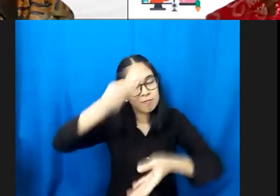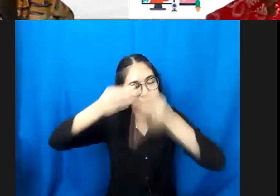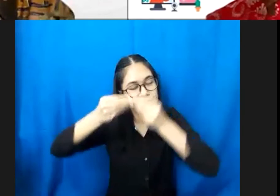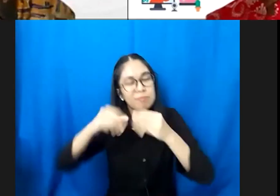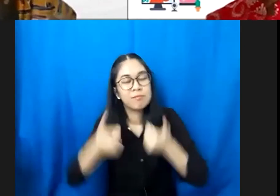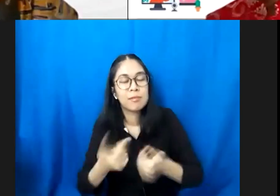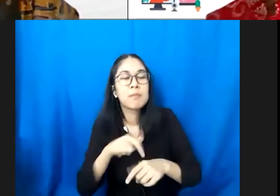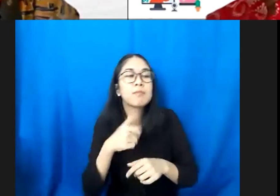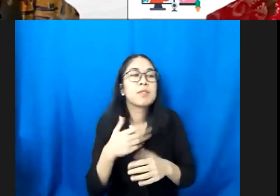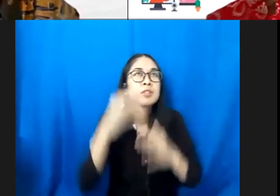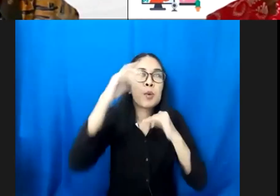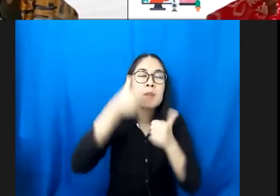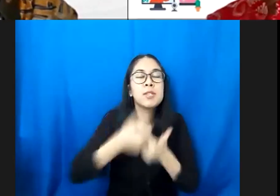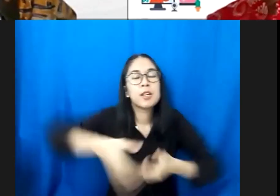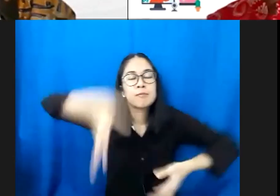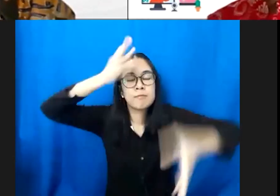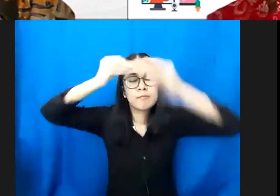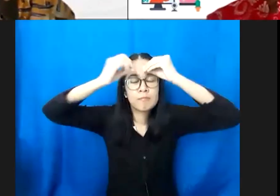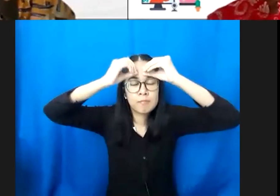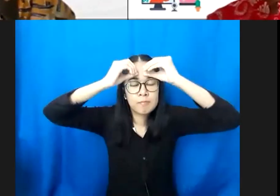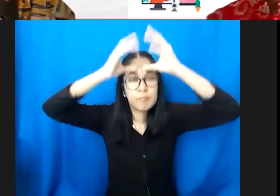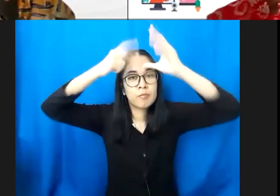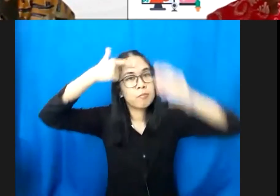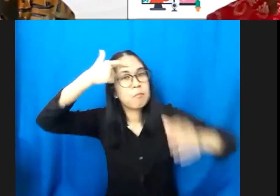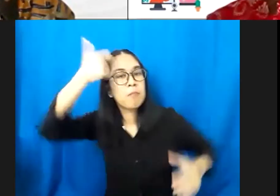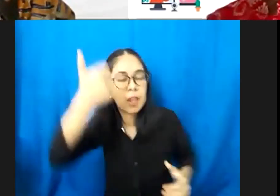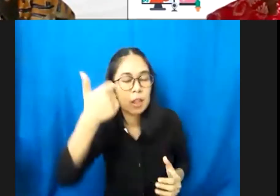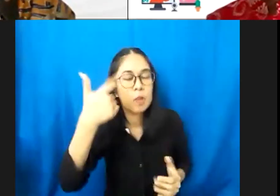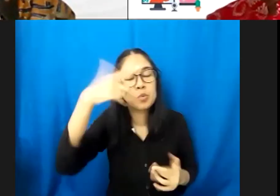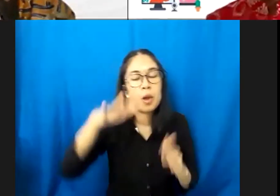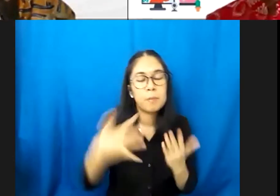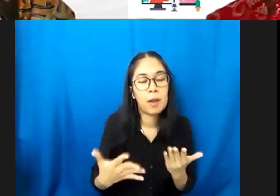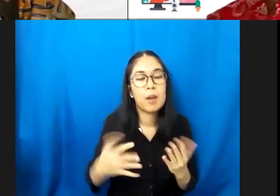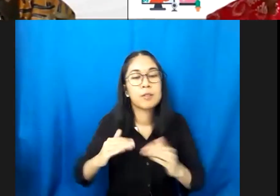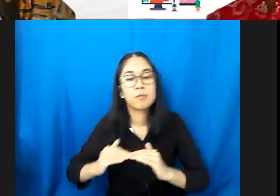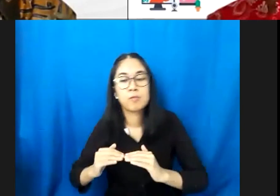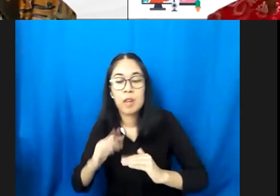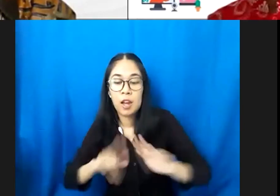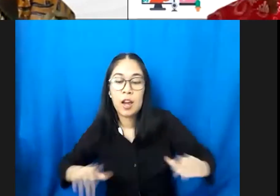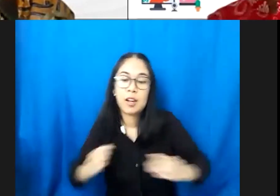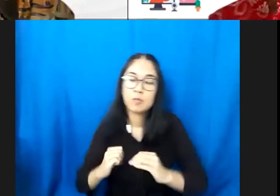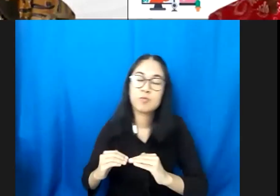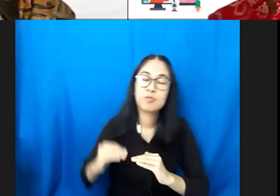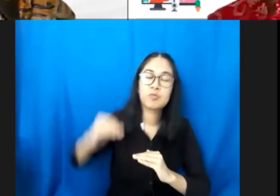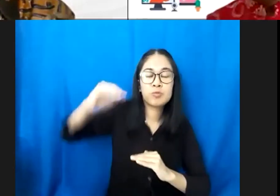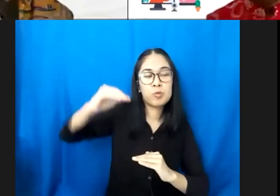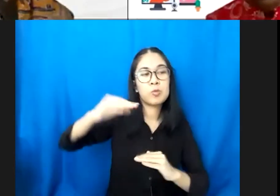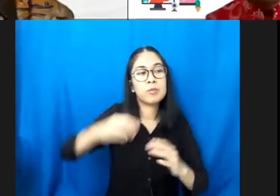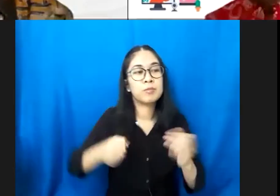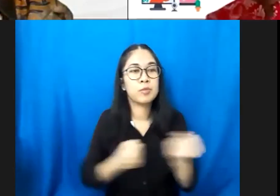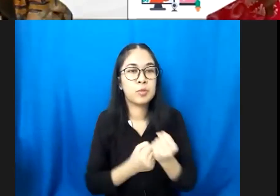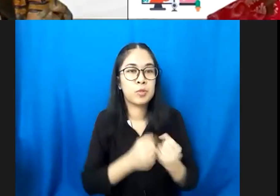mencerdaskan kita semua untuk mendukung tumbuh kembang anak Indonesia ke depan dengan ini kami tutup